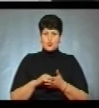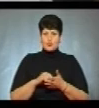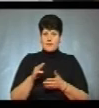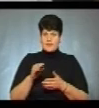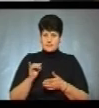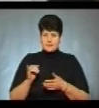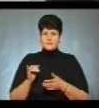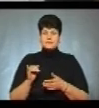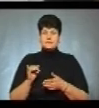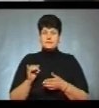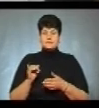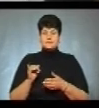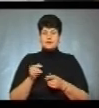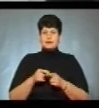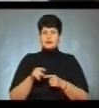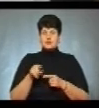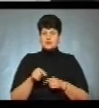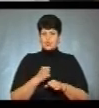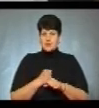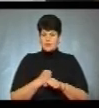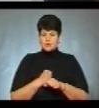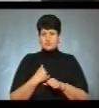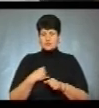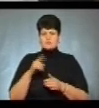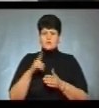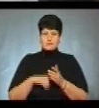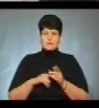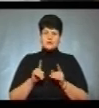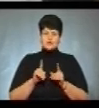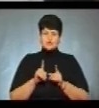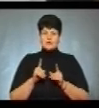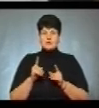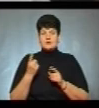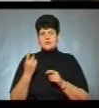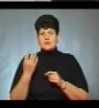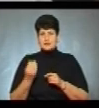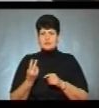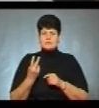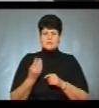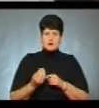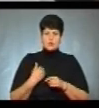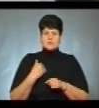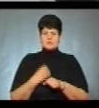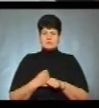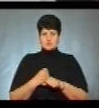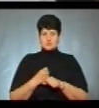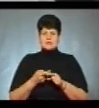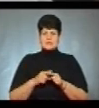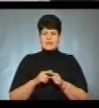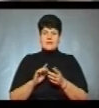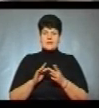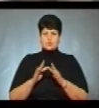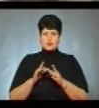цю роботу і сподіваємося, що буквально день-два і в нас запрацюють ці електронні